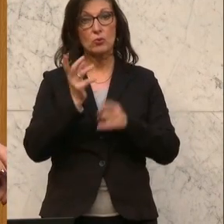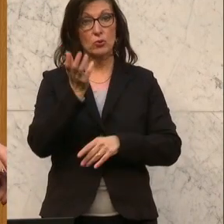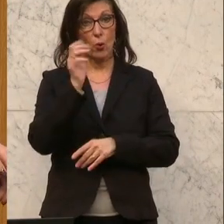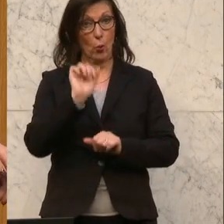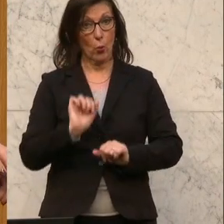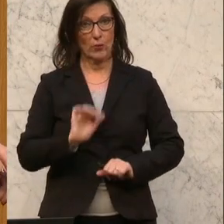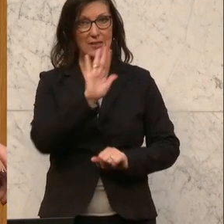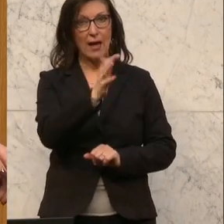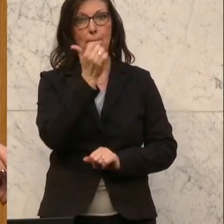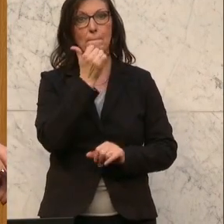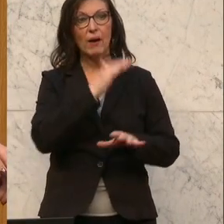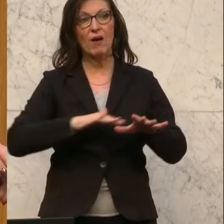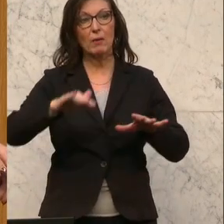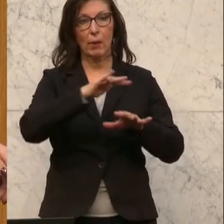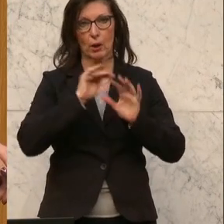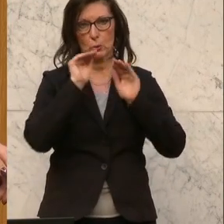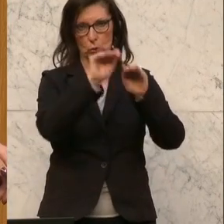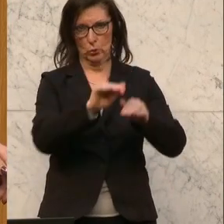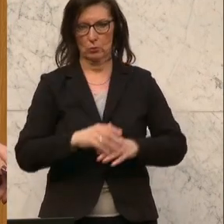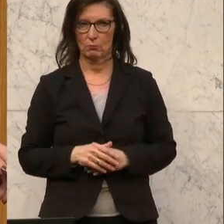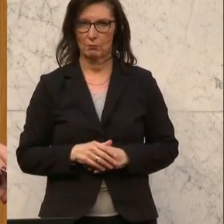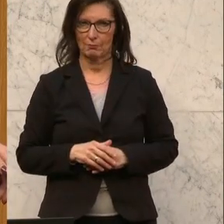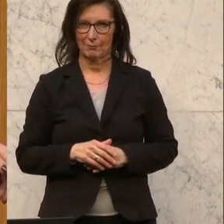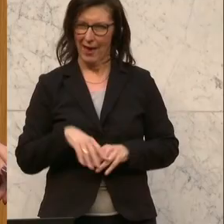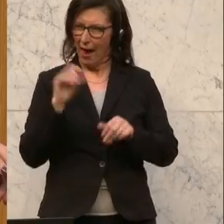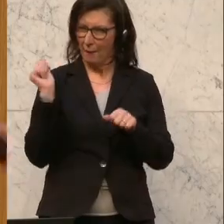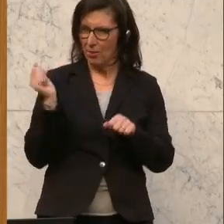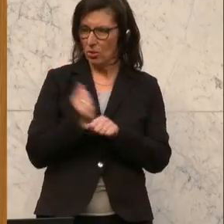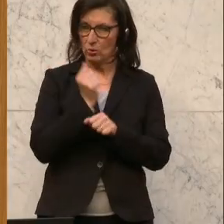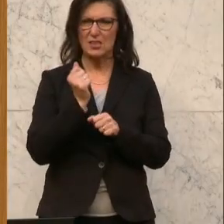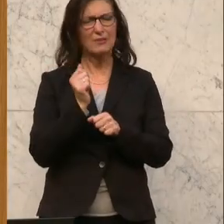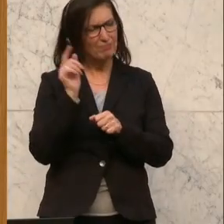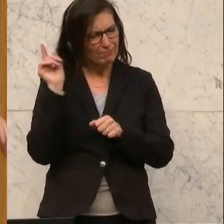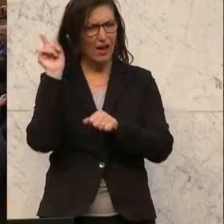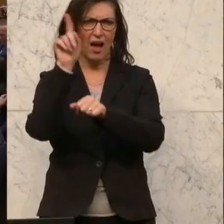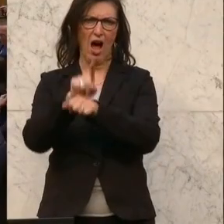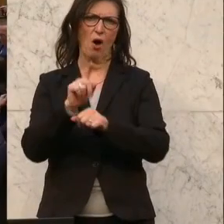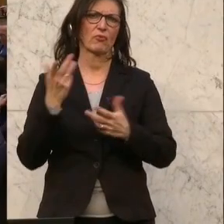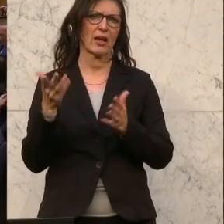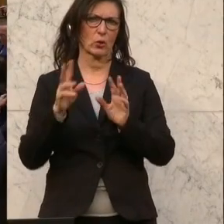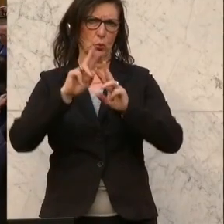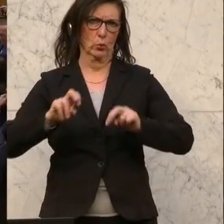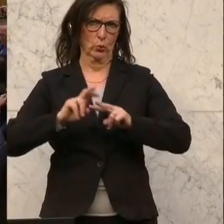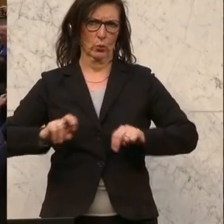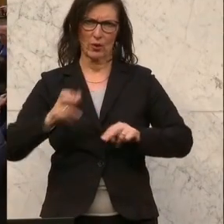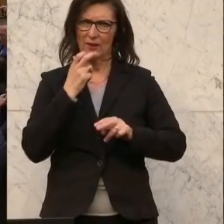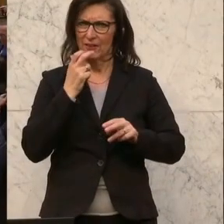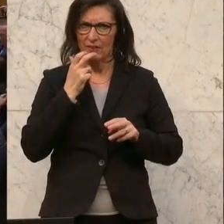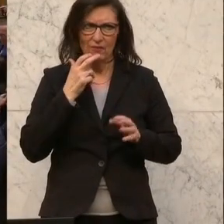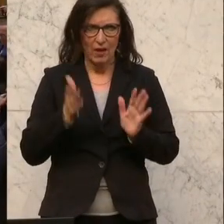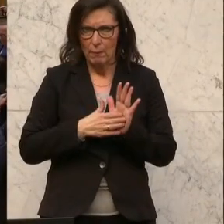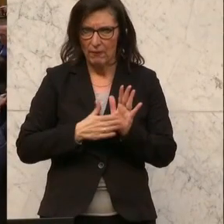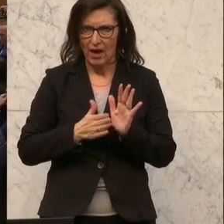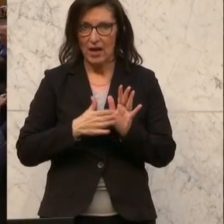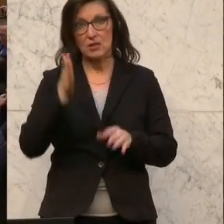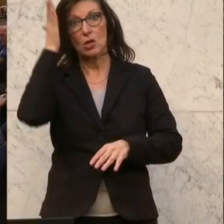ihrer Kunden schützen. Wir machen jetzt trotzdem noch eine Studie, um sozusagen den Gegenbeweis anzutreten, damit wir dann in Zukunft womöglich